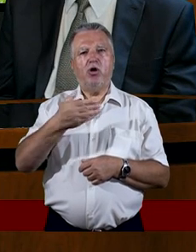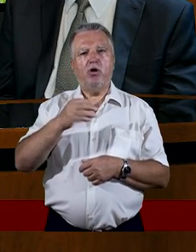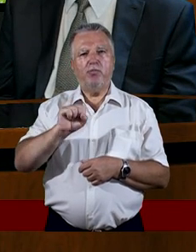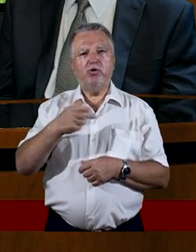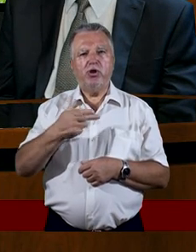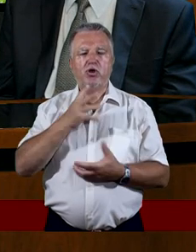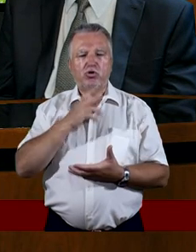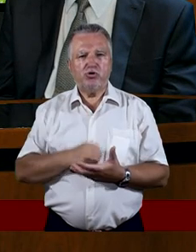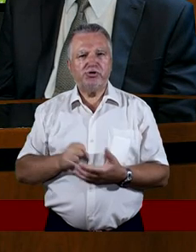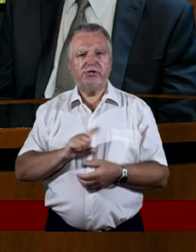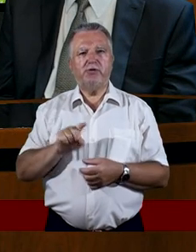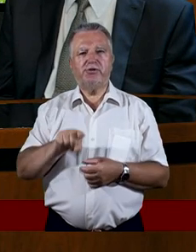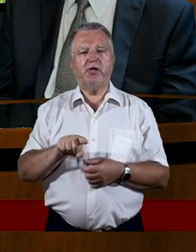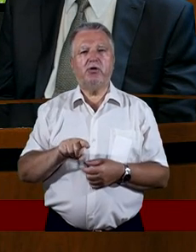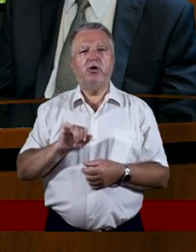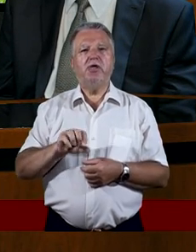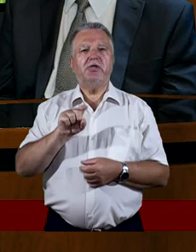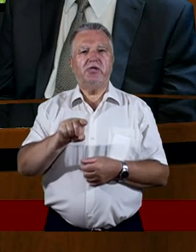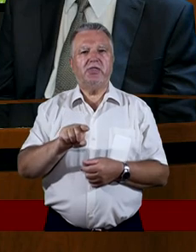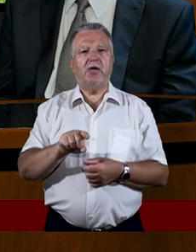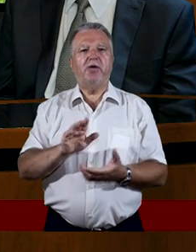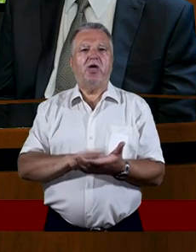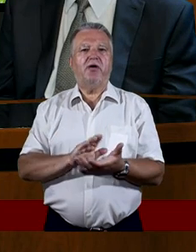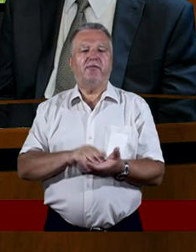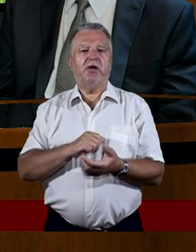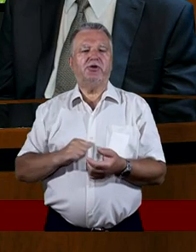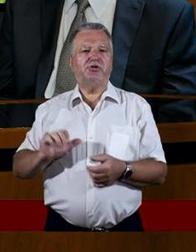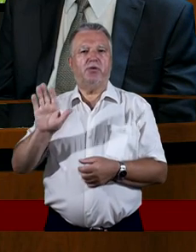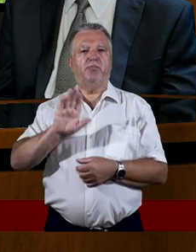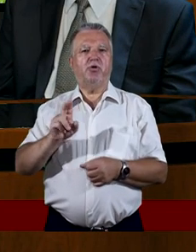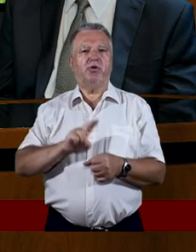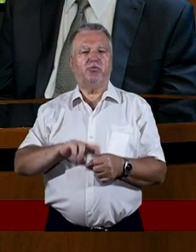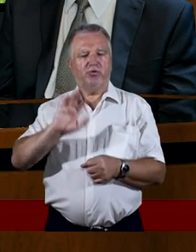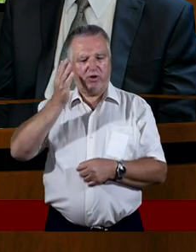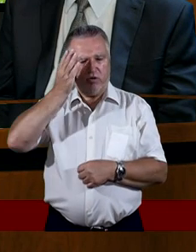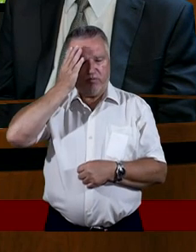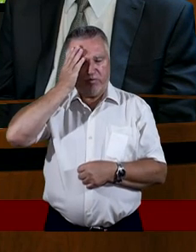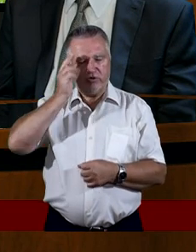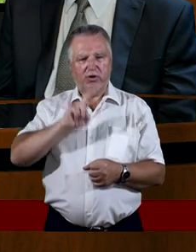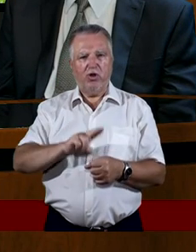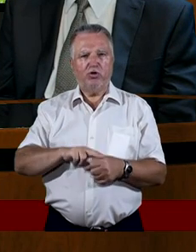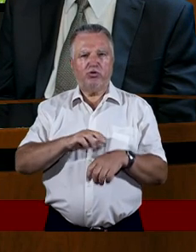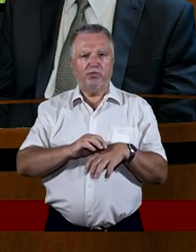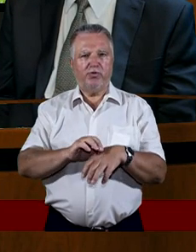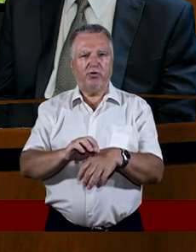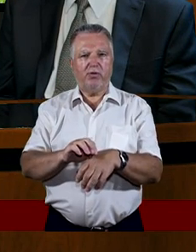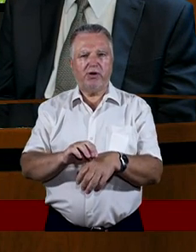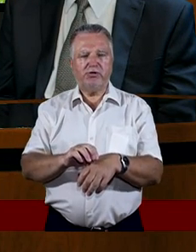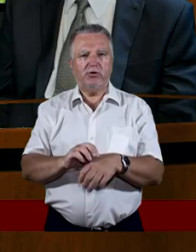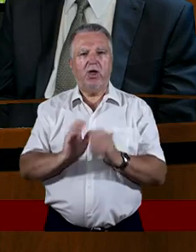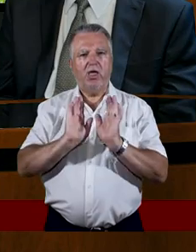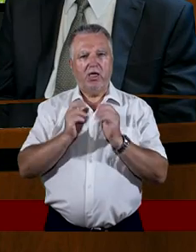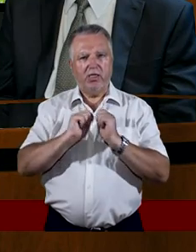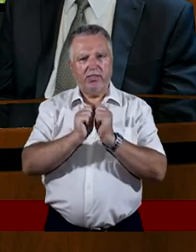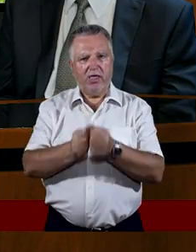I Dawid tym się nie chwali. On się chwali Bogiem, którego poznał, który go prowadził. I dałby Pan, żeby